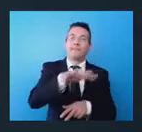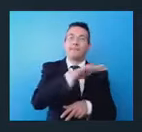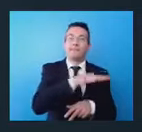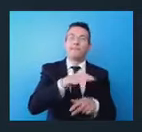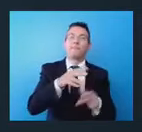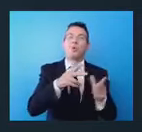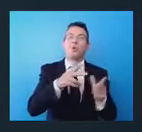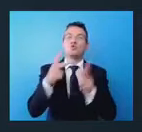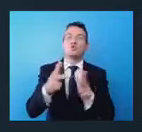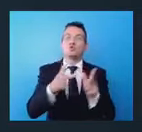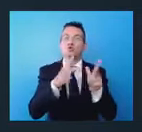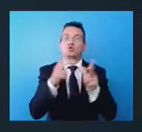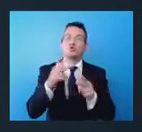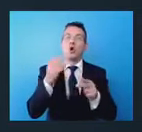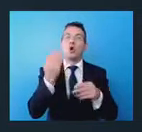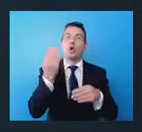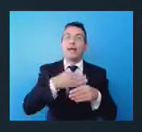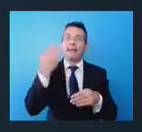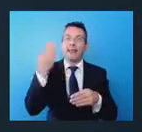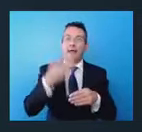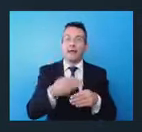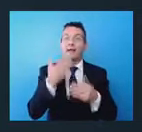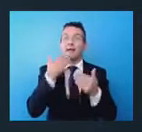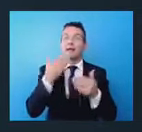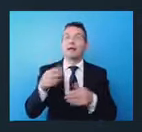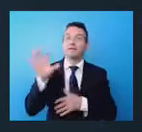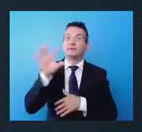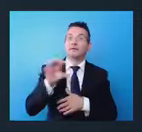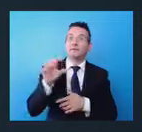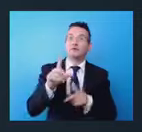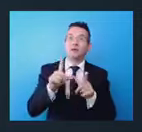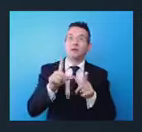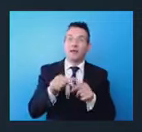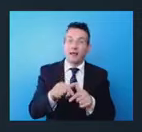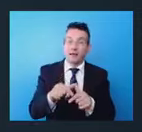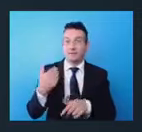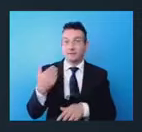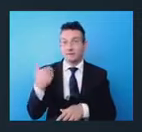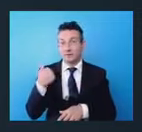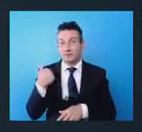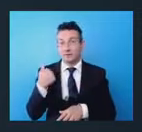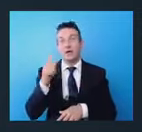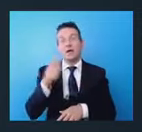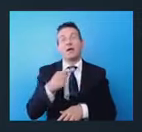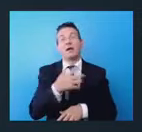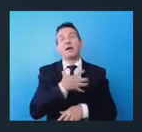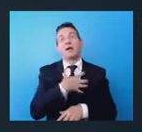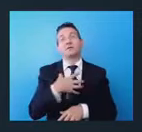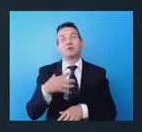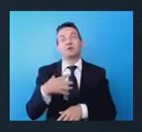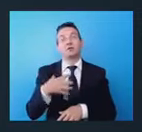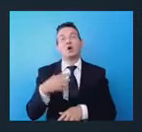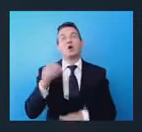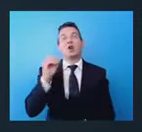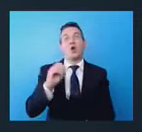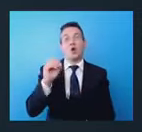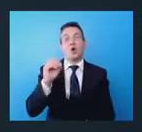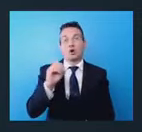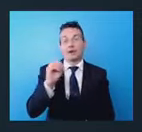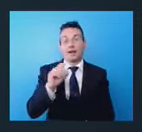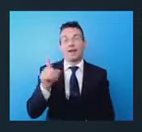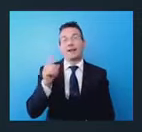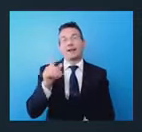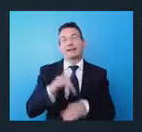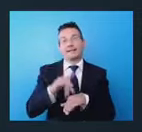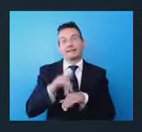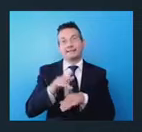Recentemente, grazie alla Regione Lazio e anche alla sensibilità dell'assessore Orneri, il Consorzio Industriale